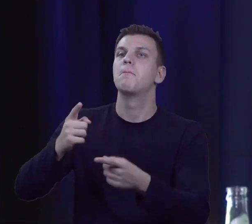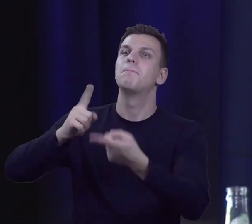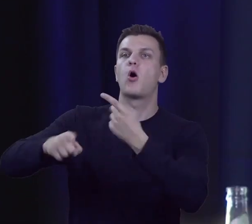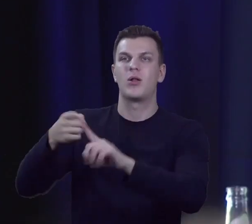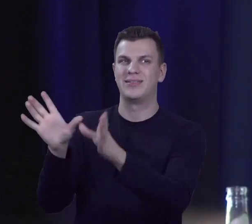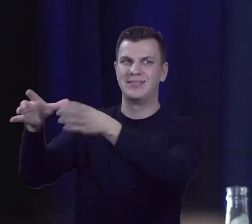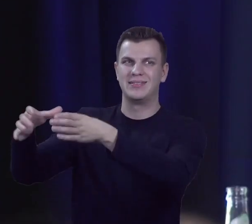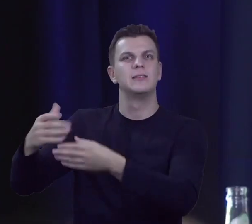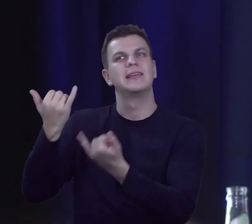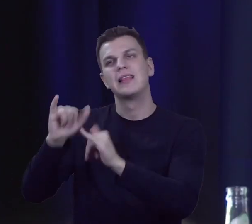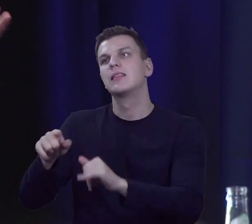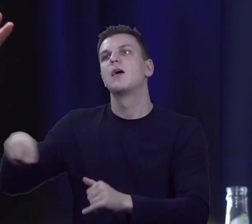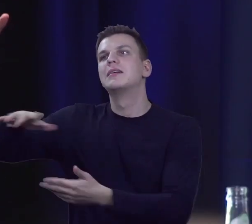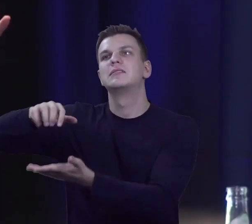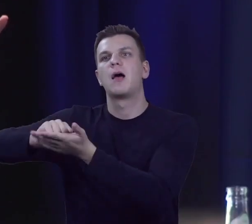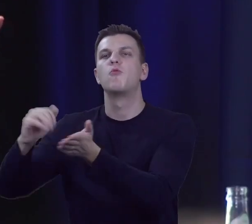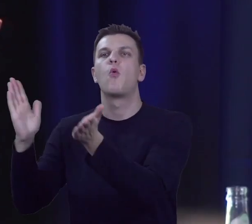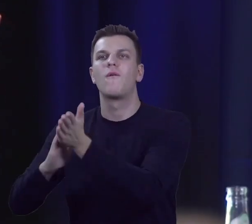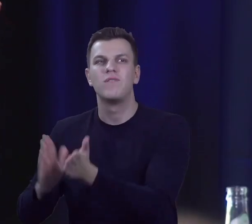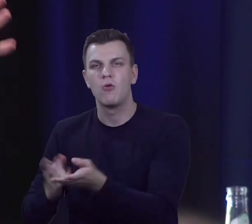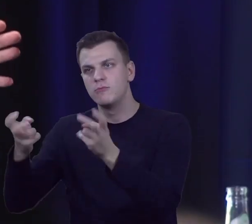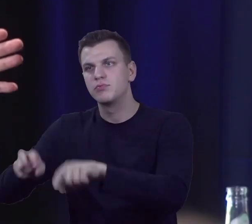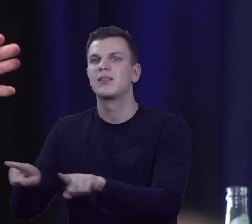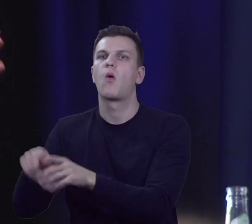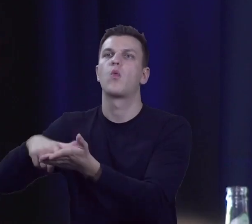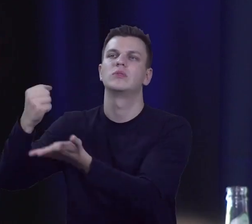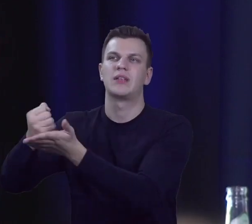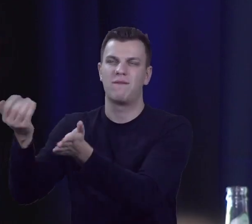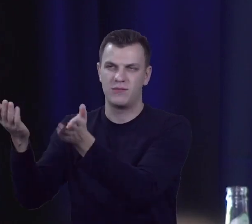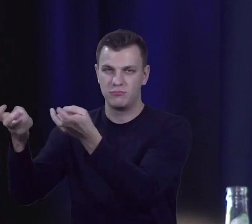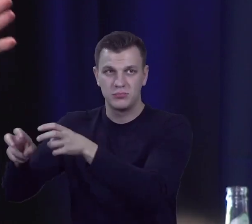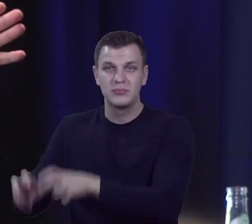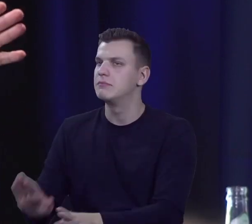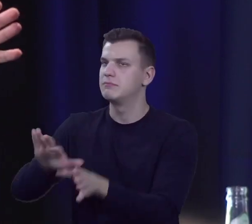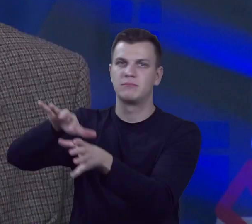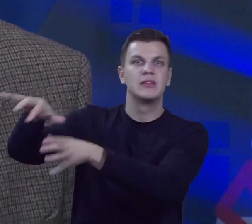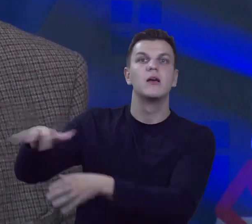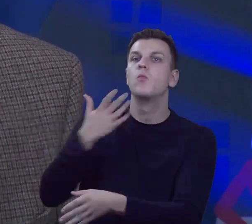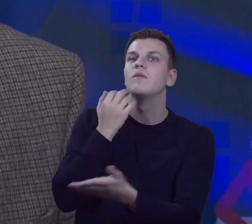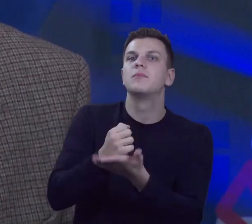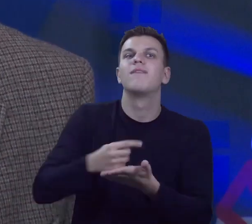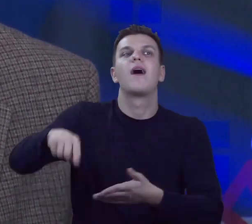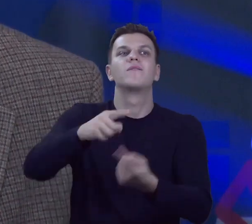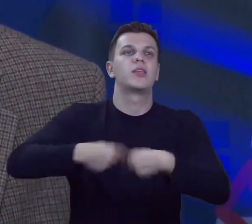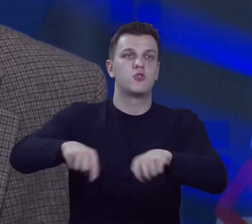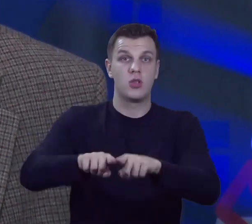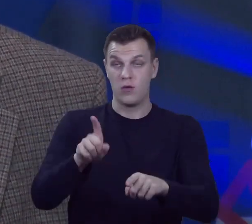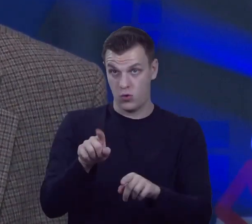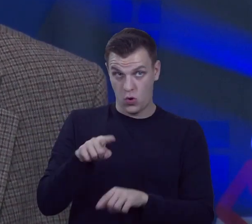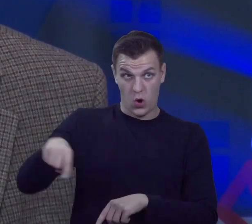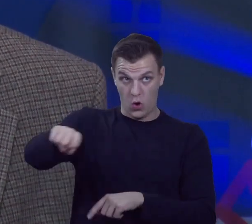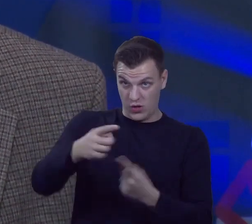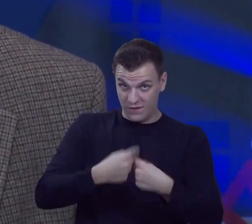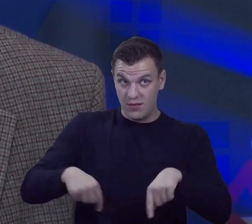organy uchwałodawcze czy ustawodawcze. Nie mówimy o tym. Mówimy o organach wykonawczych. Organ wykonawczy w